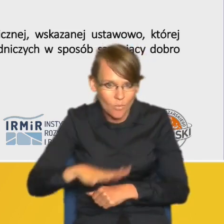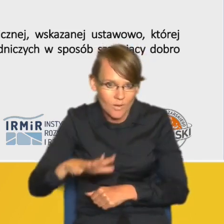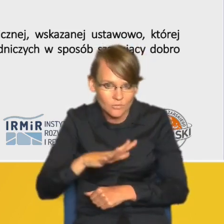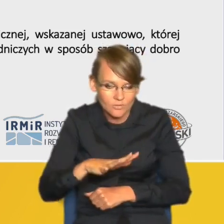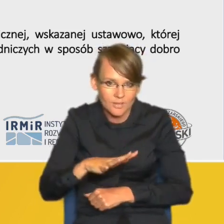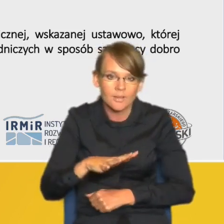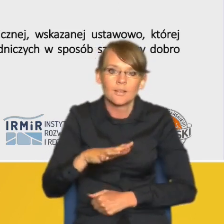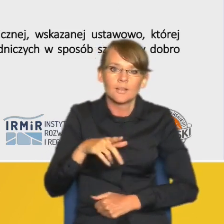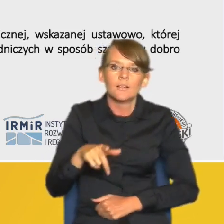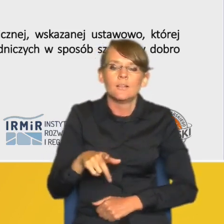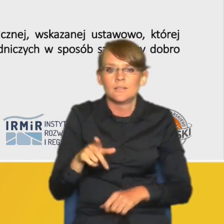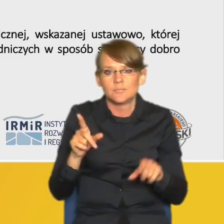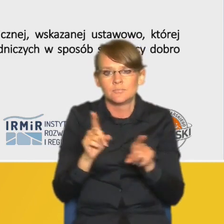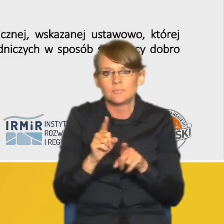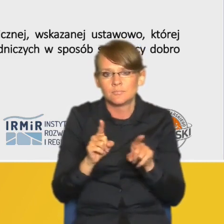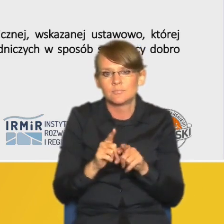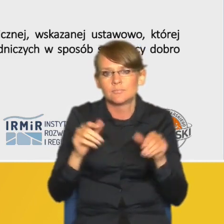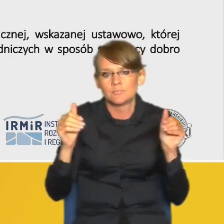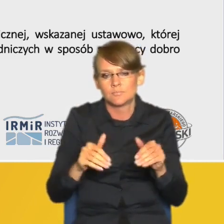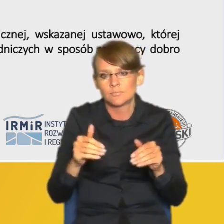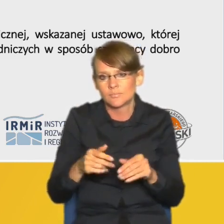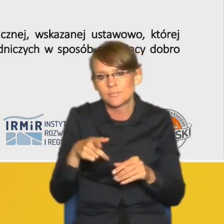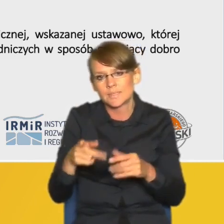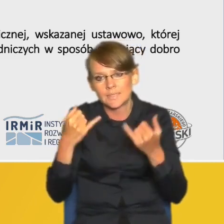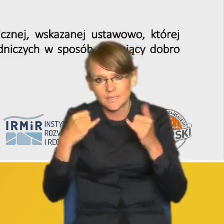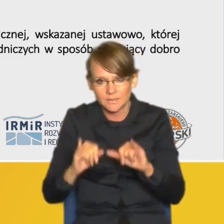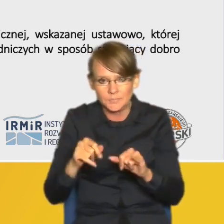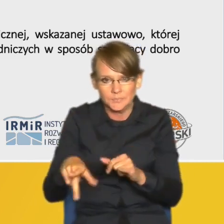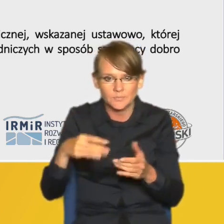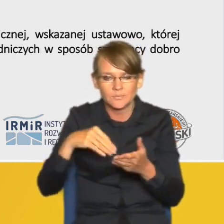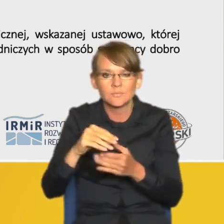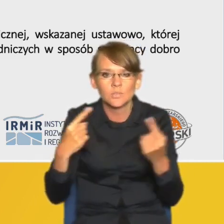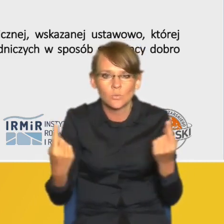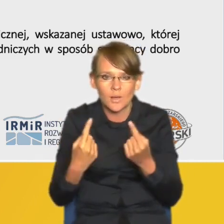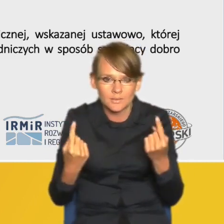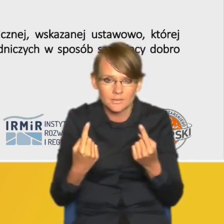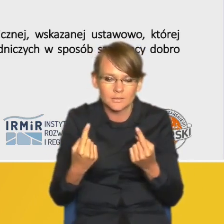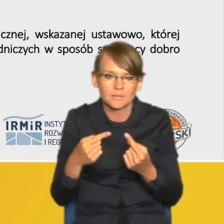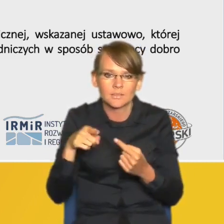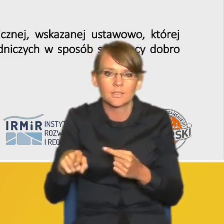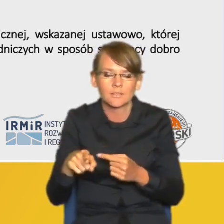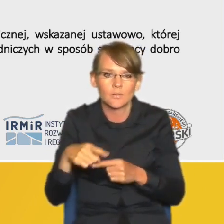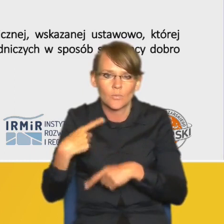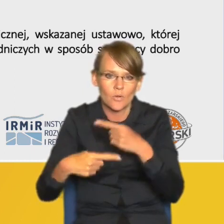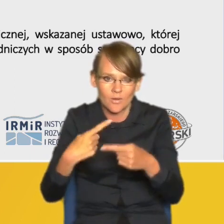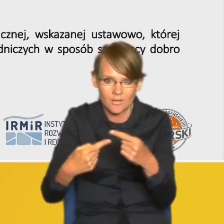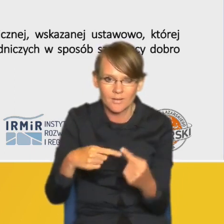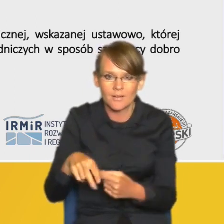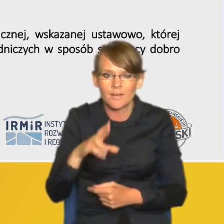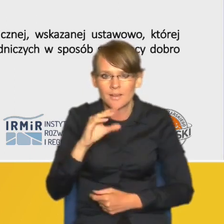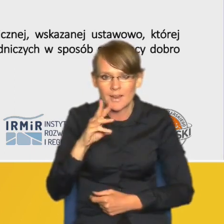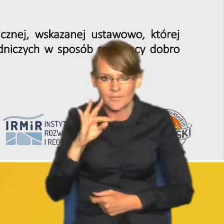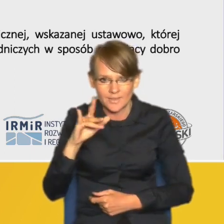modyfikacją innym nieco rodzajem tej opłaty w sytuacji kiedy mamy do czynienia z procesami rewitalizacji przestrzeni